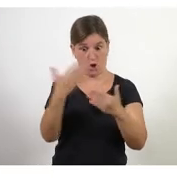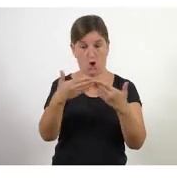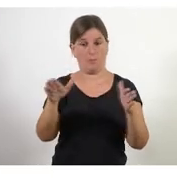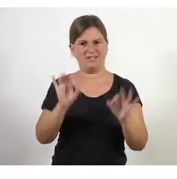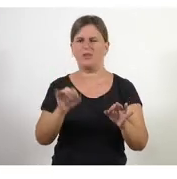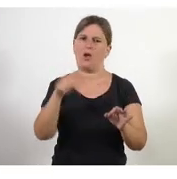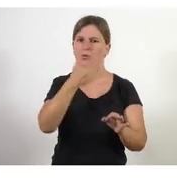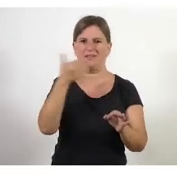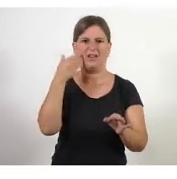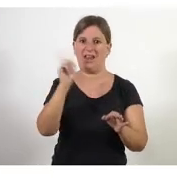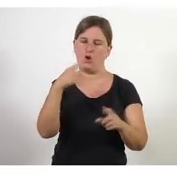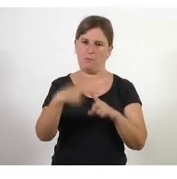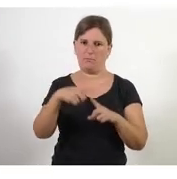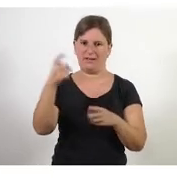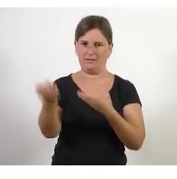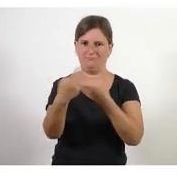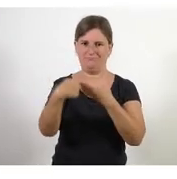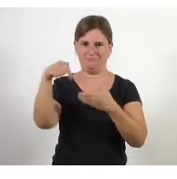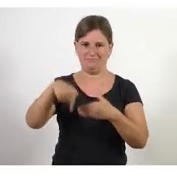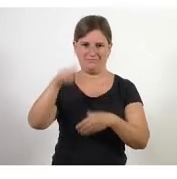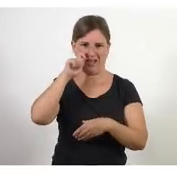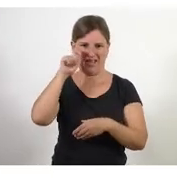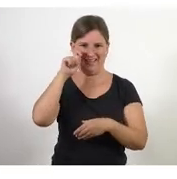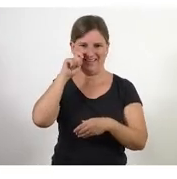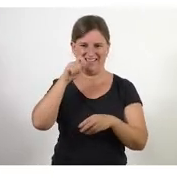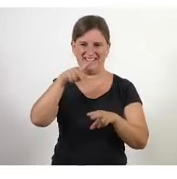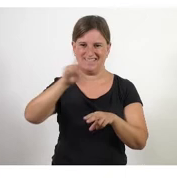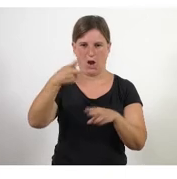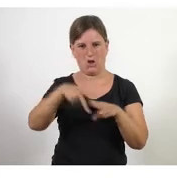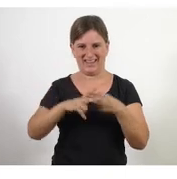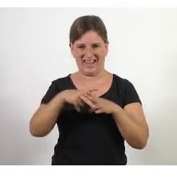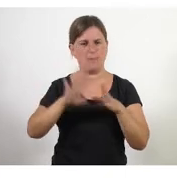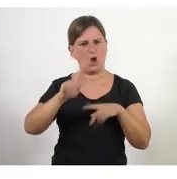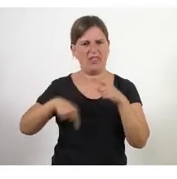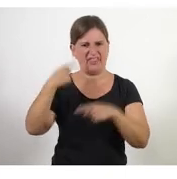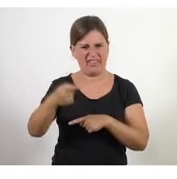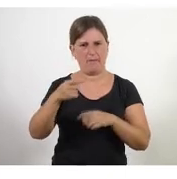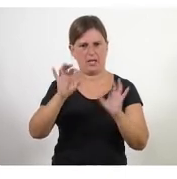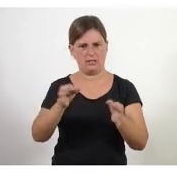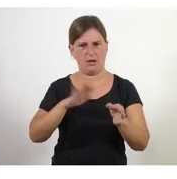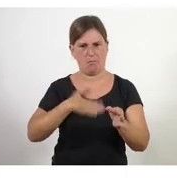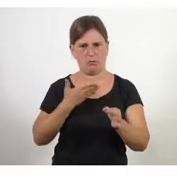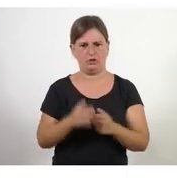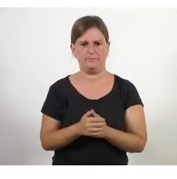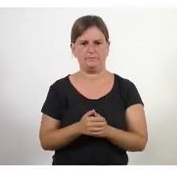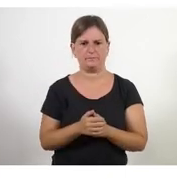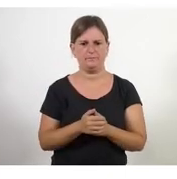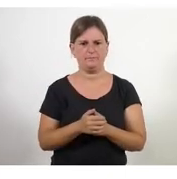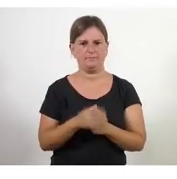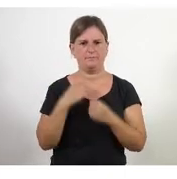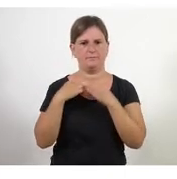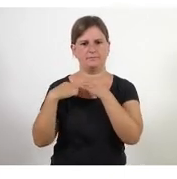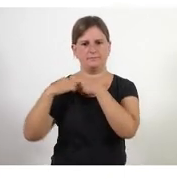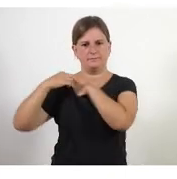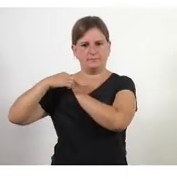aquesta tarda no perquè has d'estar veient l'altre taller però ja demà ja ho pots començar mira principi número